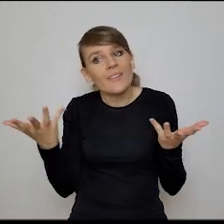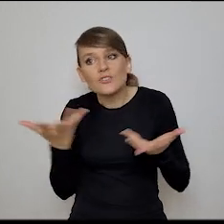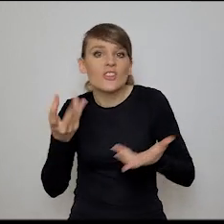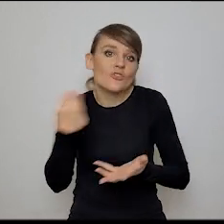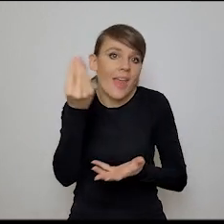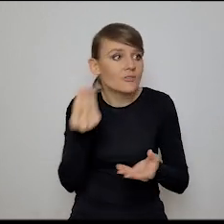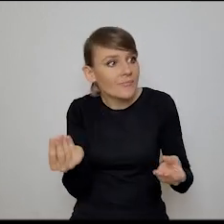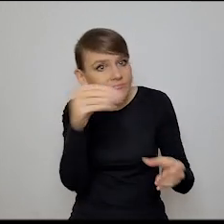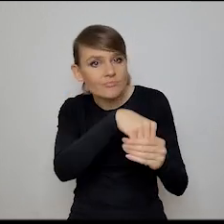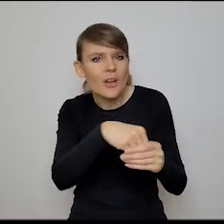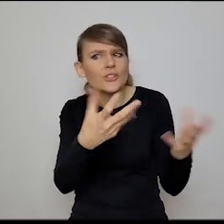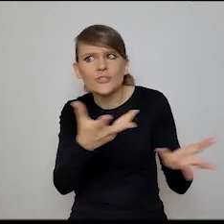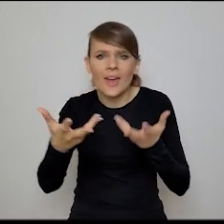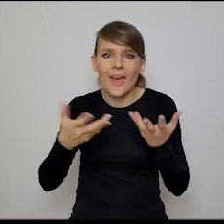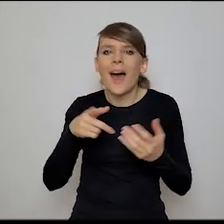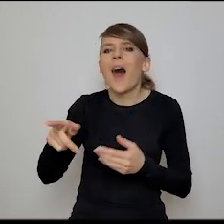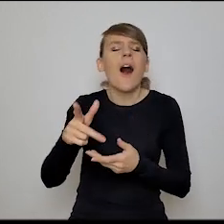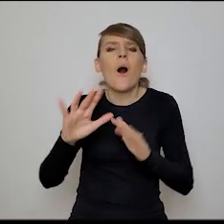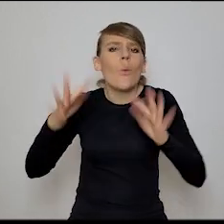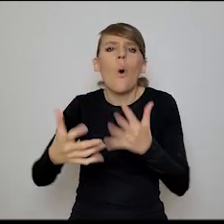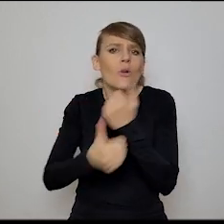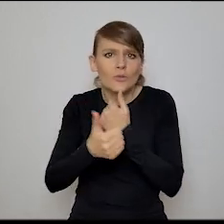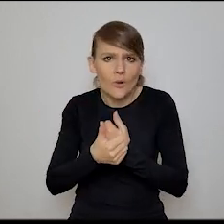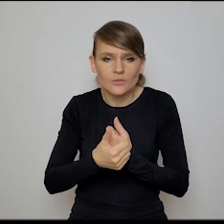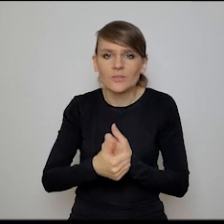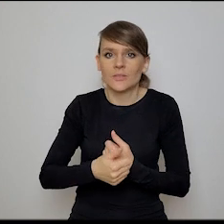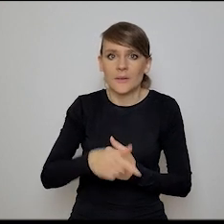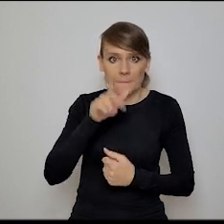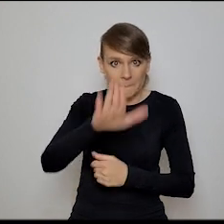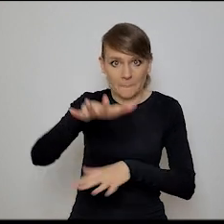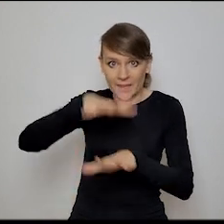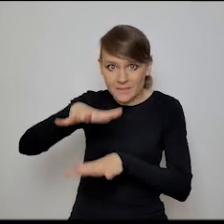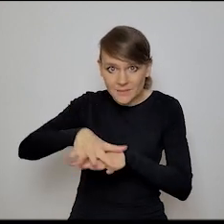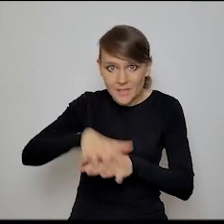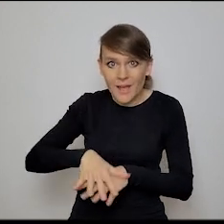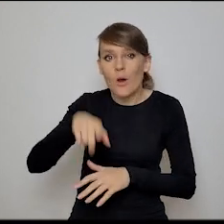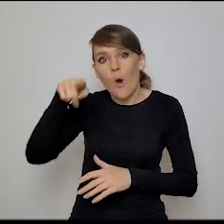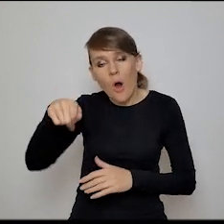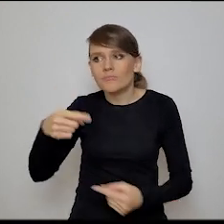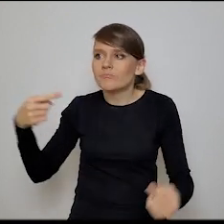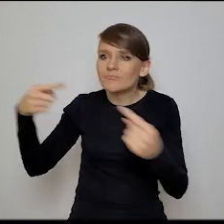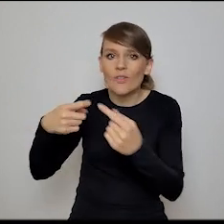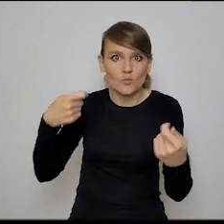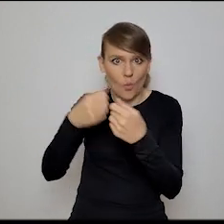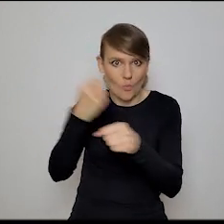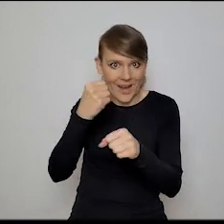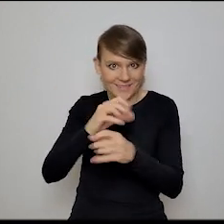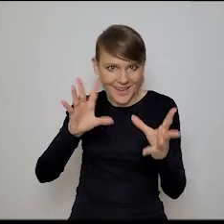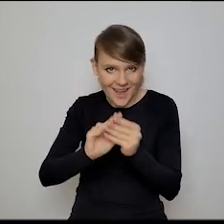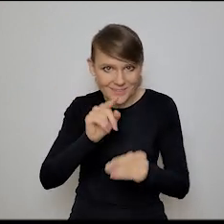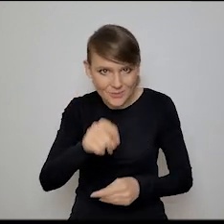by można ewentualnie wprowadzić. On z grubsza polega na tym, że masz system, który jest raczej dostrojony do współpracy z tobą,